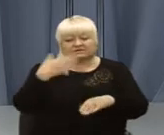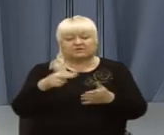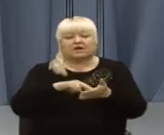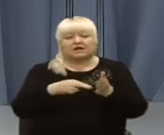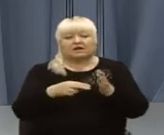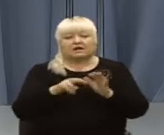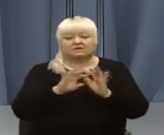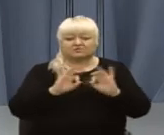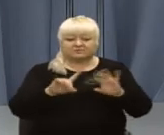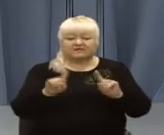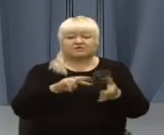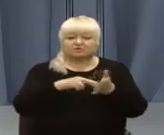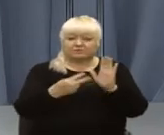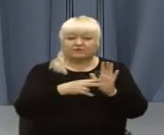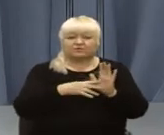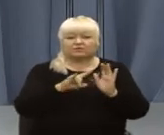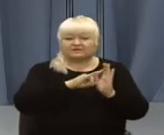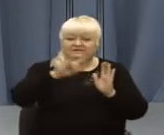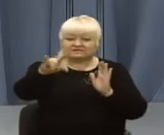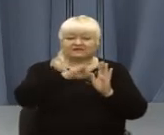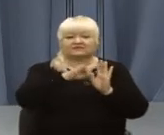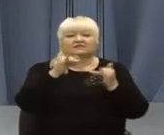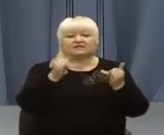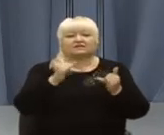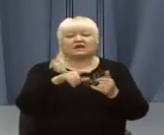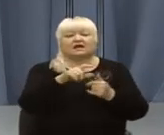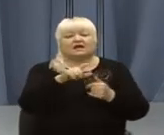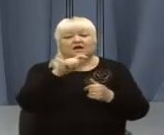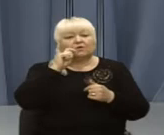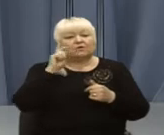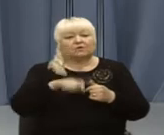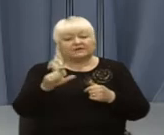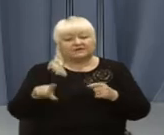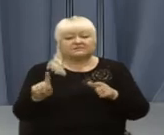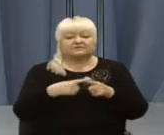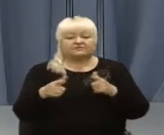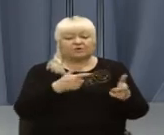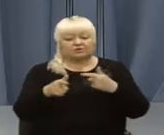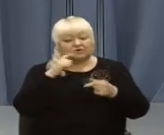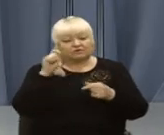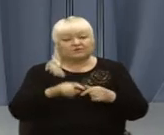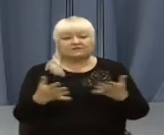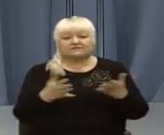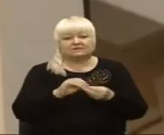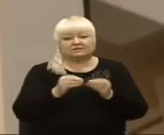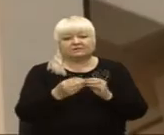чартерні рейси для робітників. Чи готові до цього українці та які проблеми нині постали перед ними – дивіться.